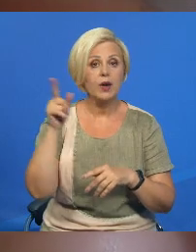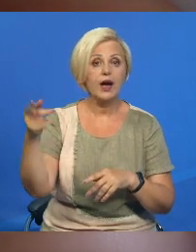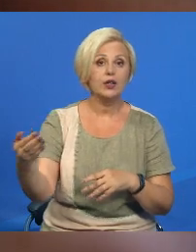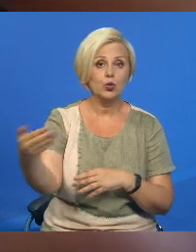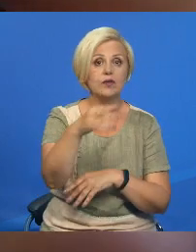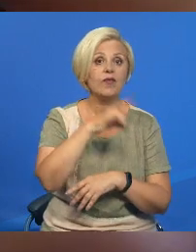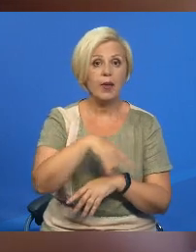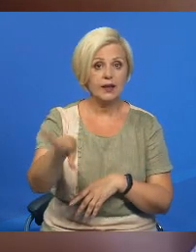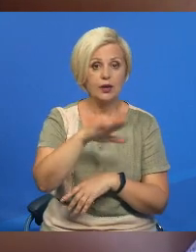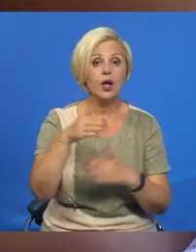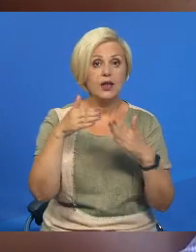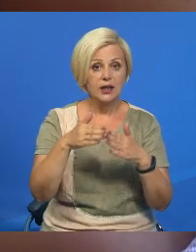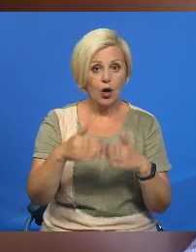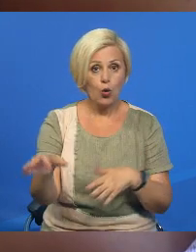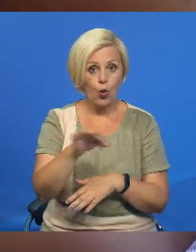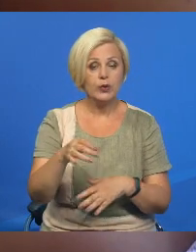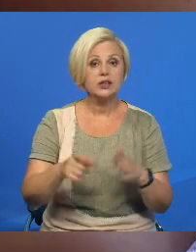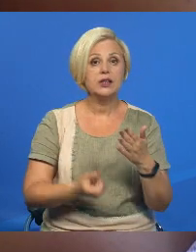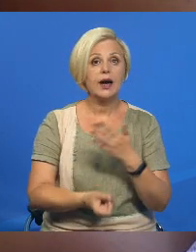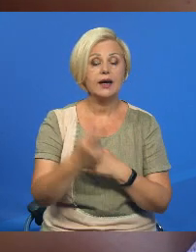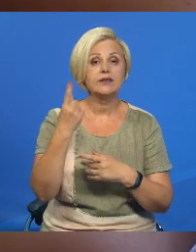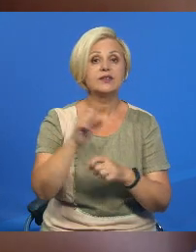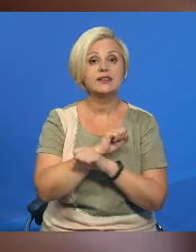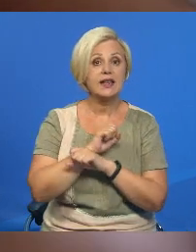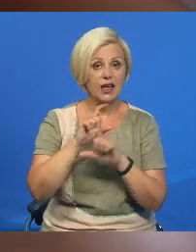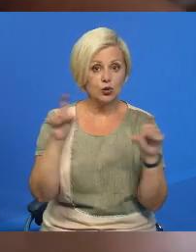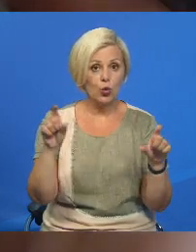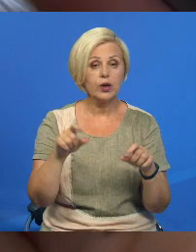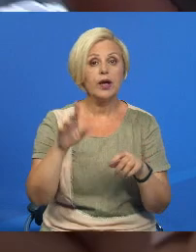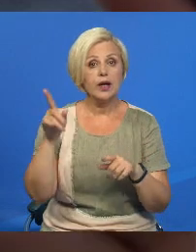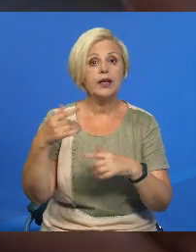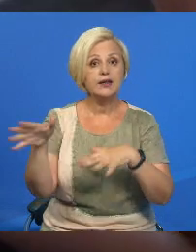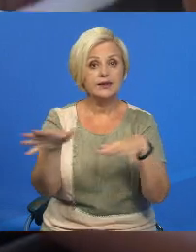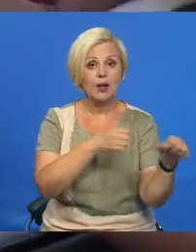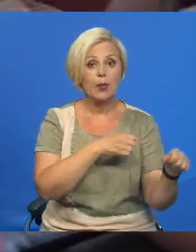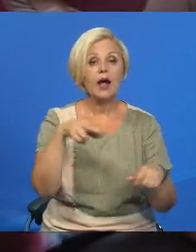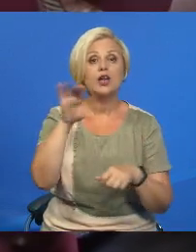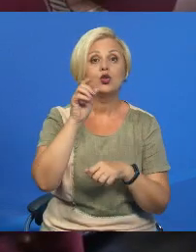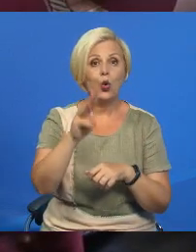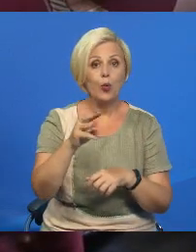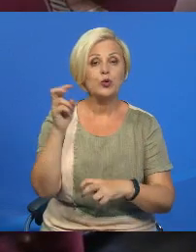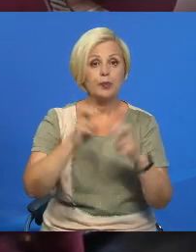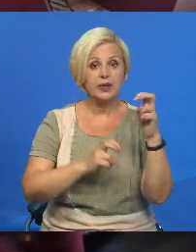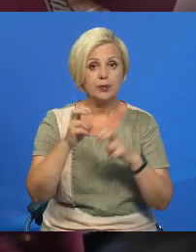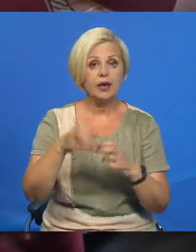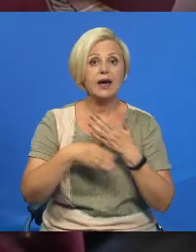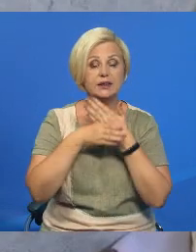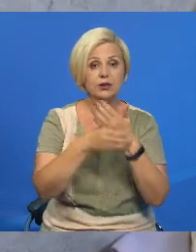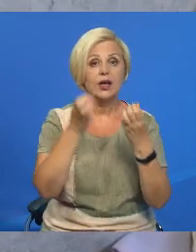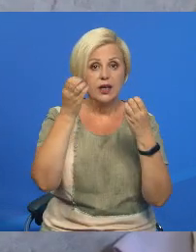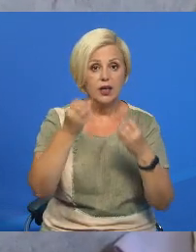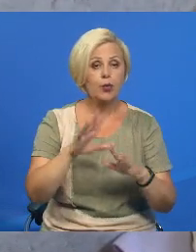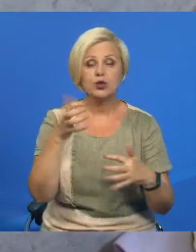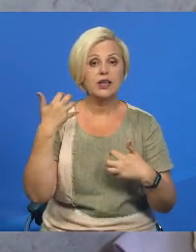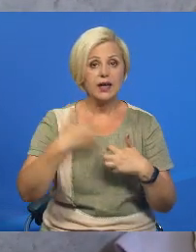Беларусь. На Гомельщине яны с початку опынулись у одним санаторием, с его семью забрали у Добруш. Предприемствы, волонтеры и просто